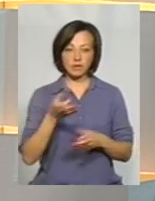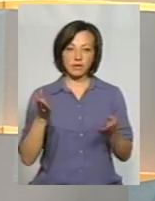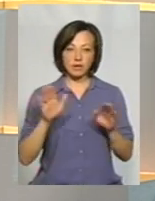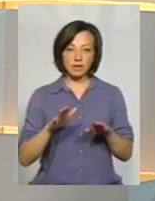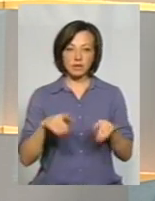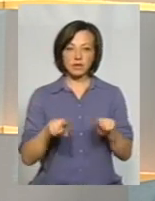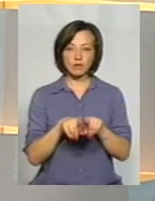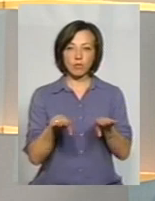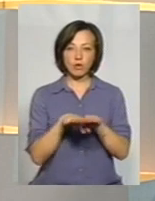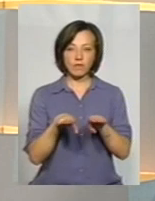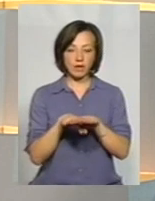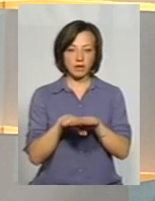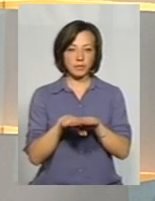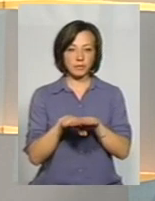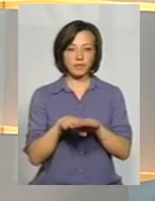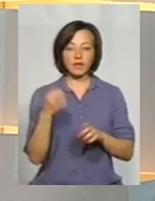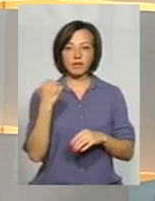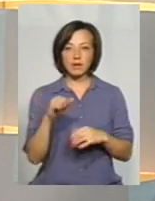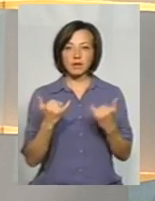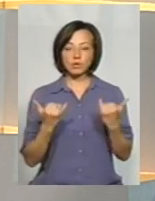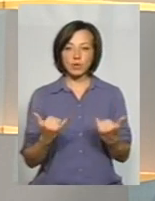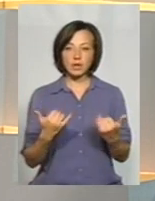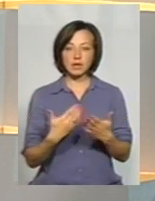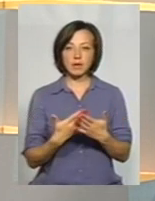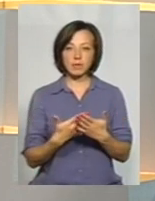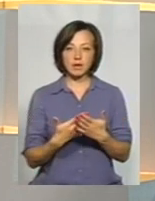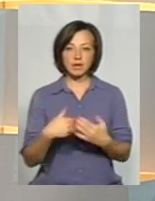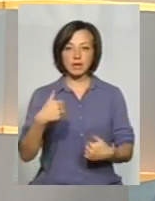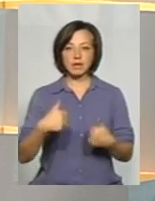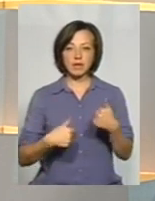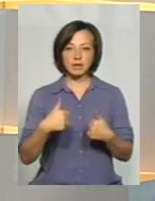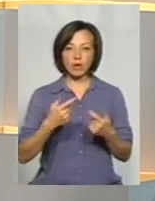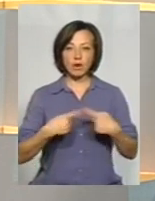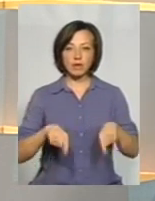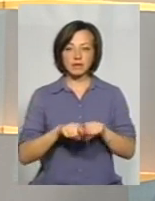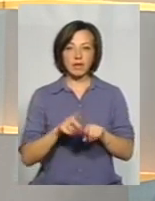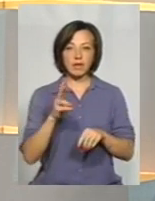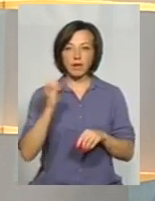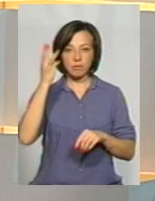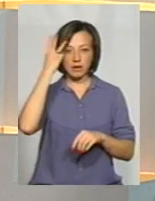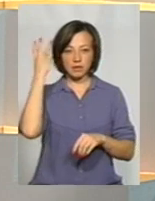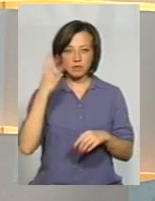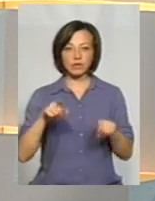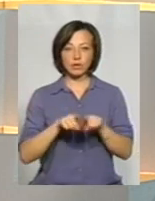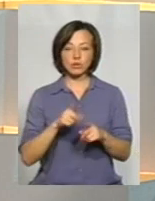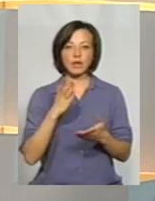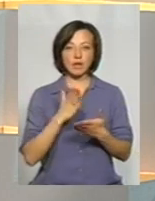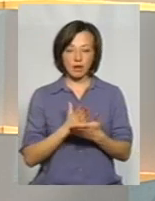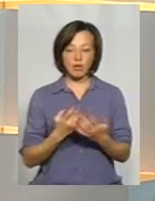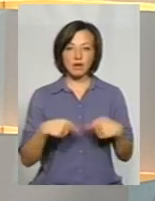навіть для порівняння, виграти сьогодні, наприклад, тендер організації, яка не є на Хмельницькому, хоча в нас теж такі є,